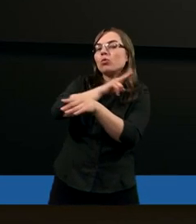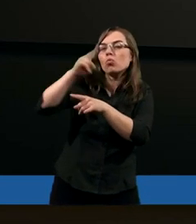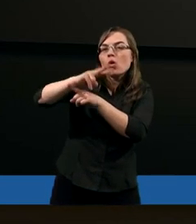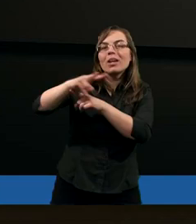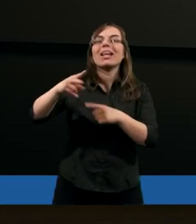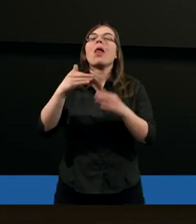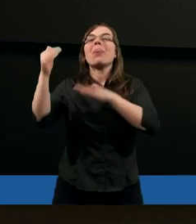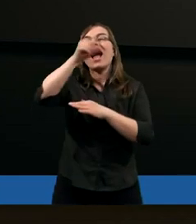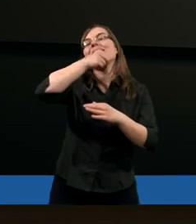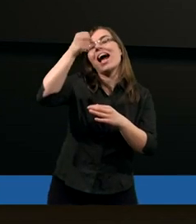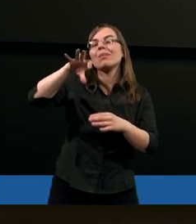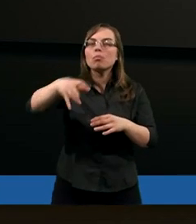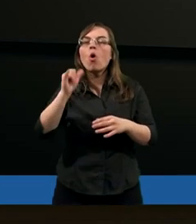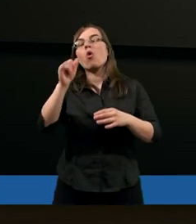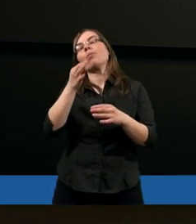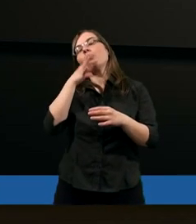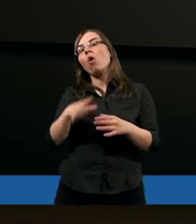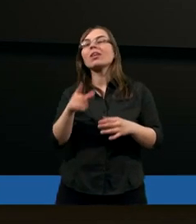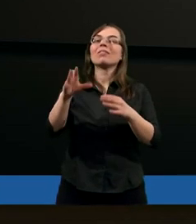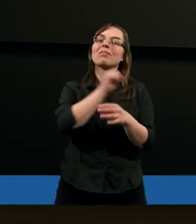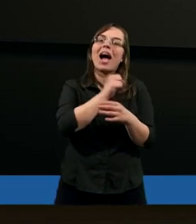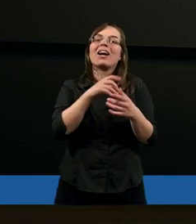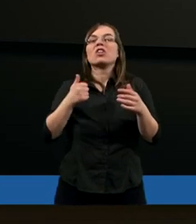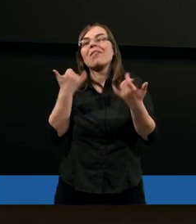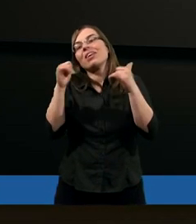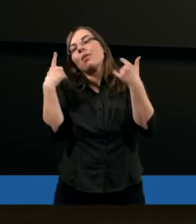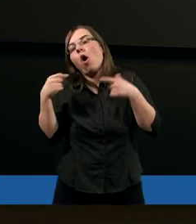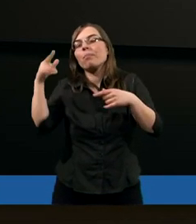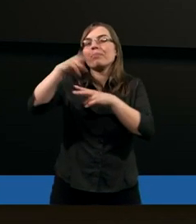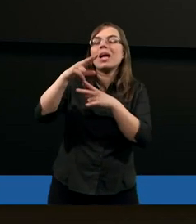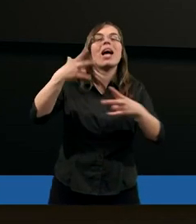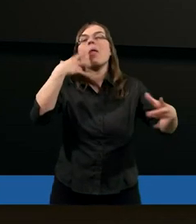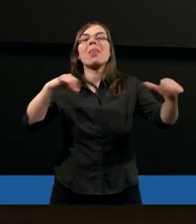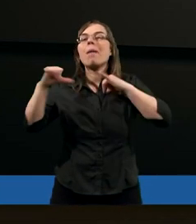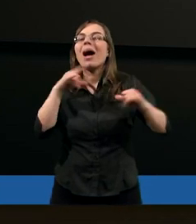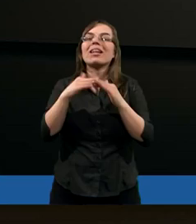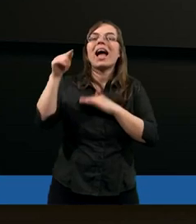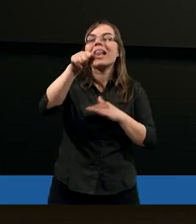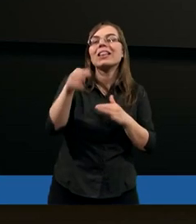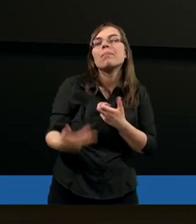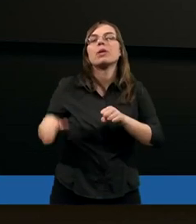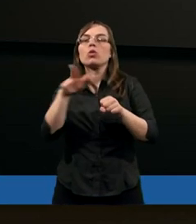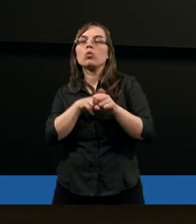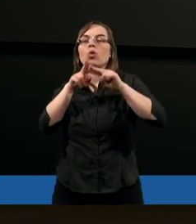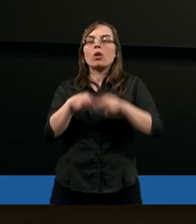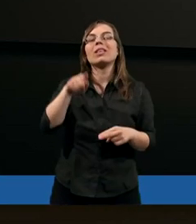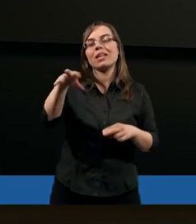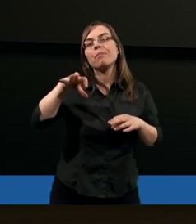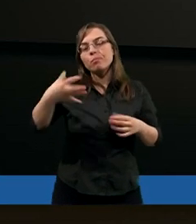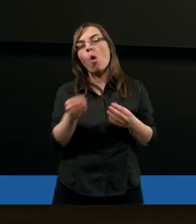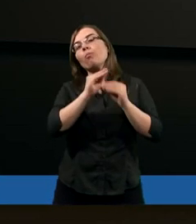starsi mają pełnić swoją służbę z oddaniem i nie panować nad tymi, którzy zostali im